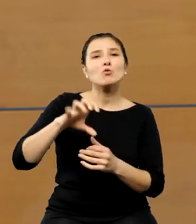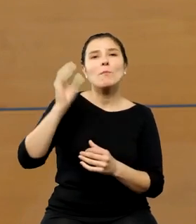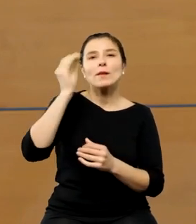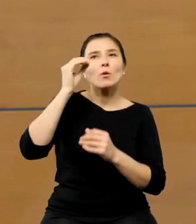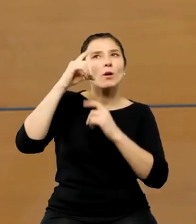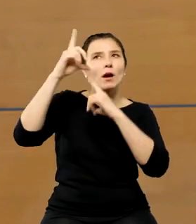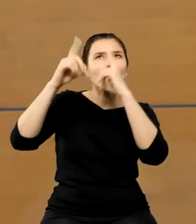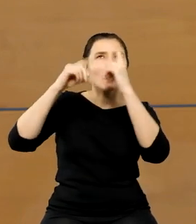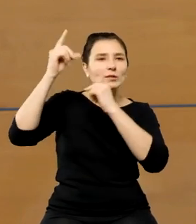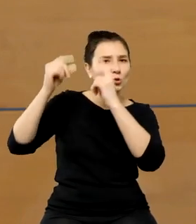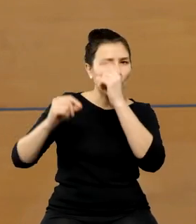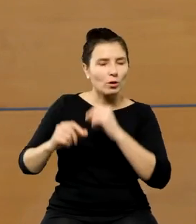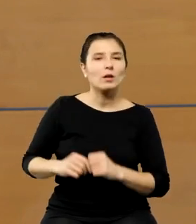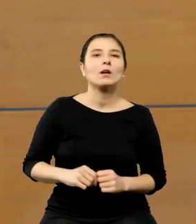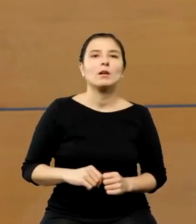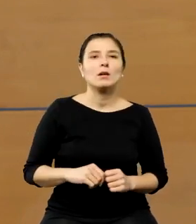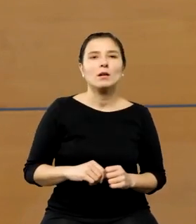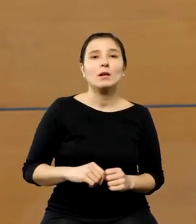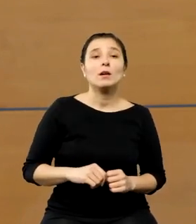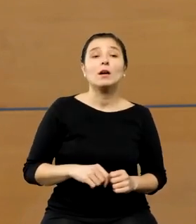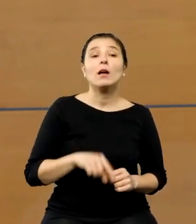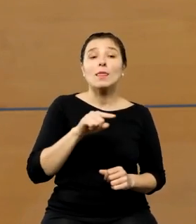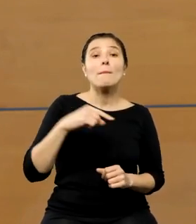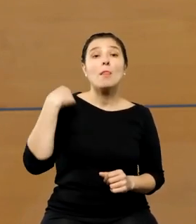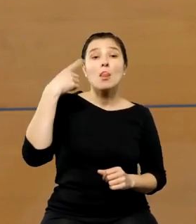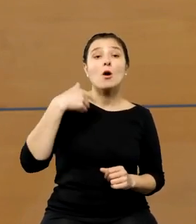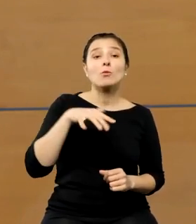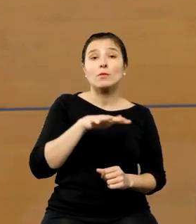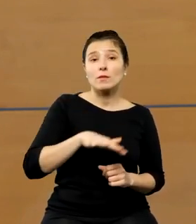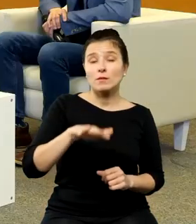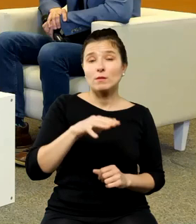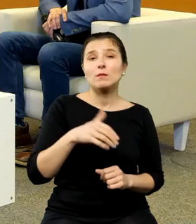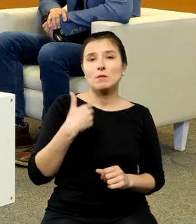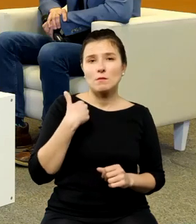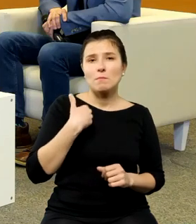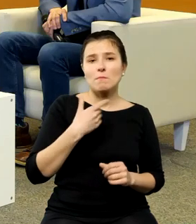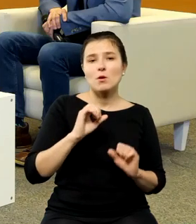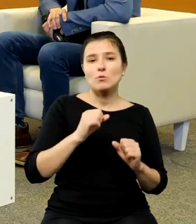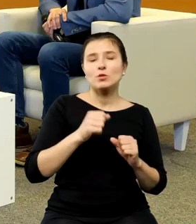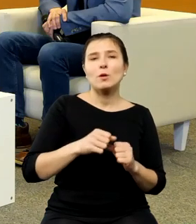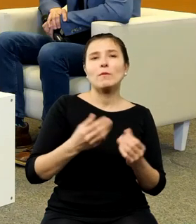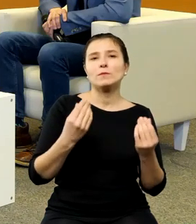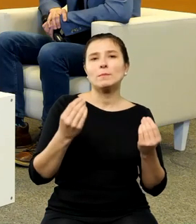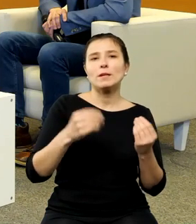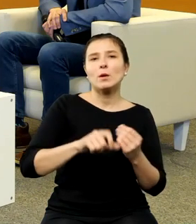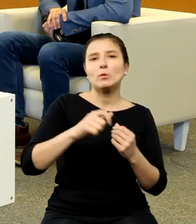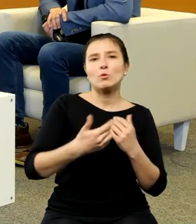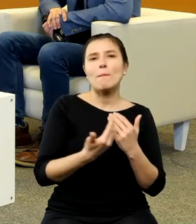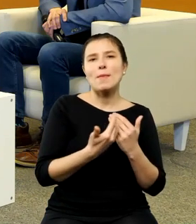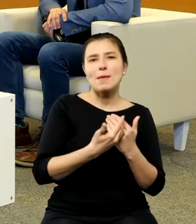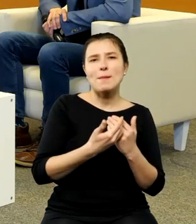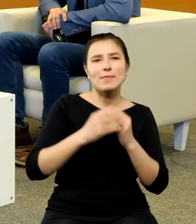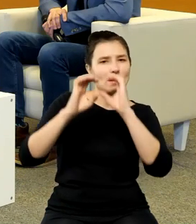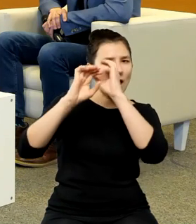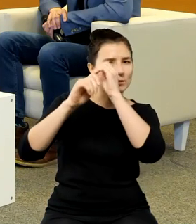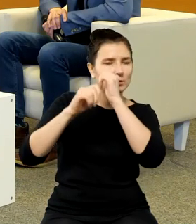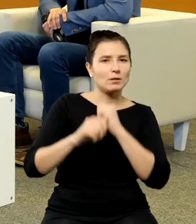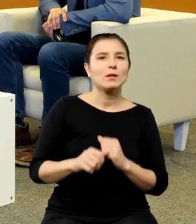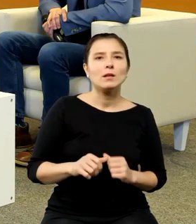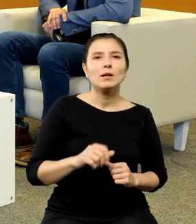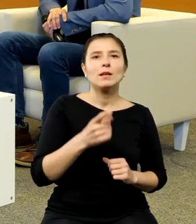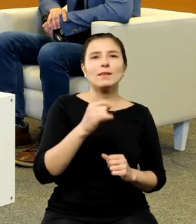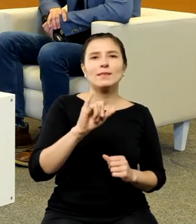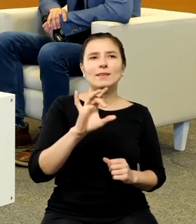Otóż działał tam wybitny matematyk i astronom Leonard